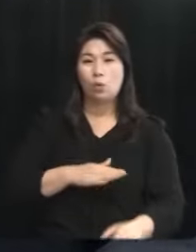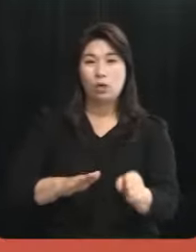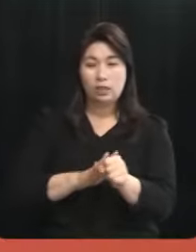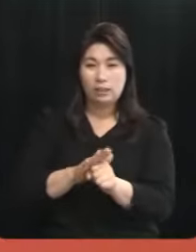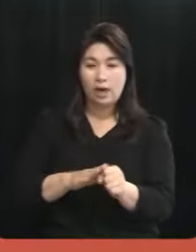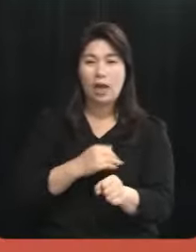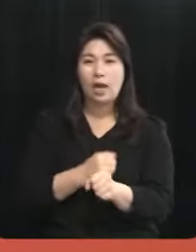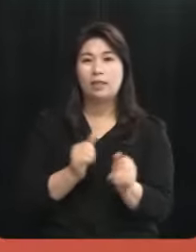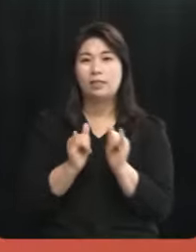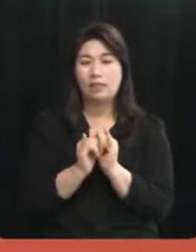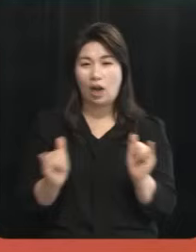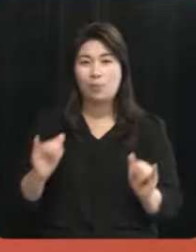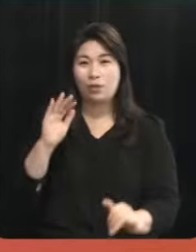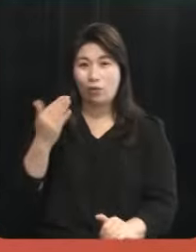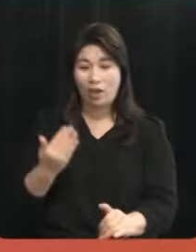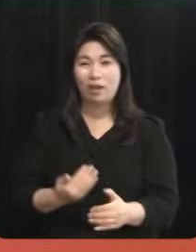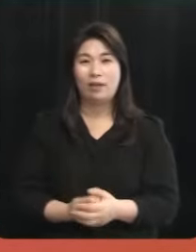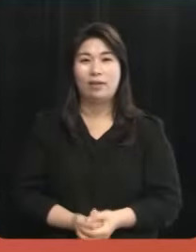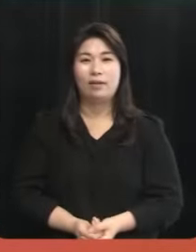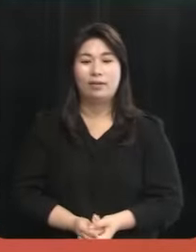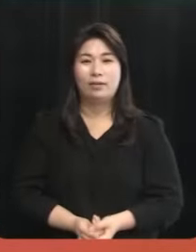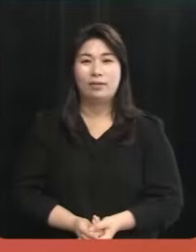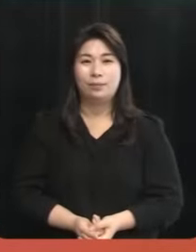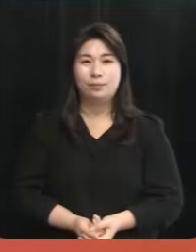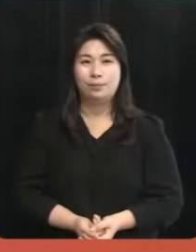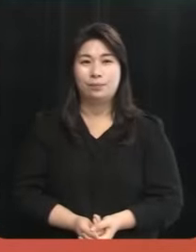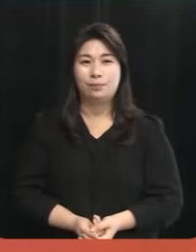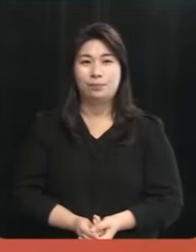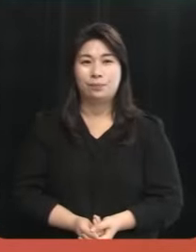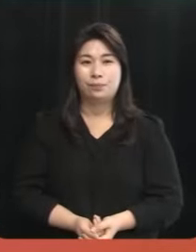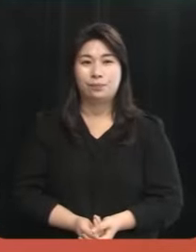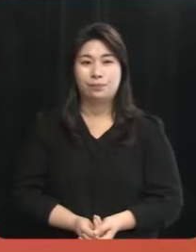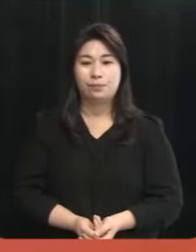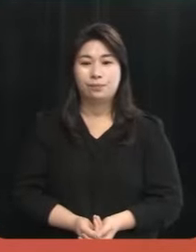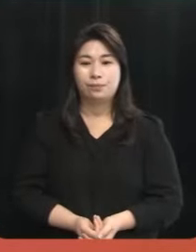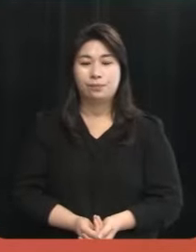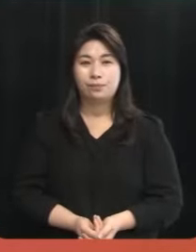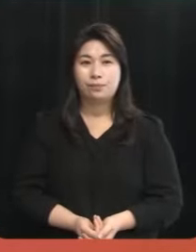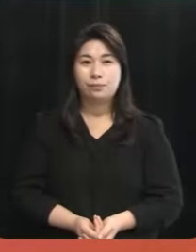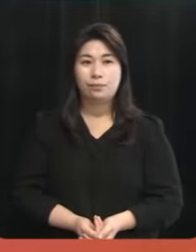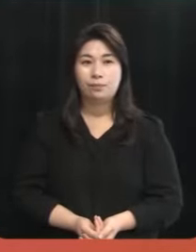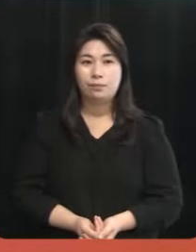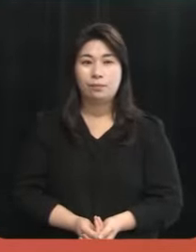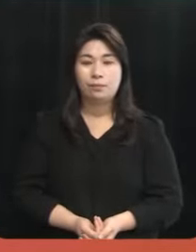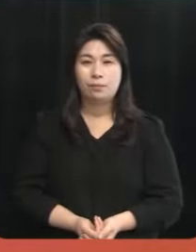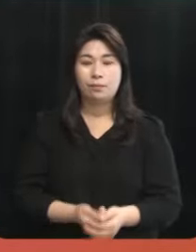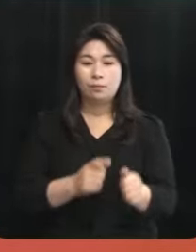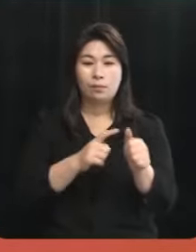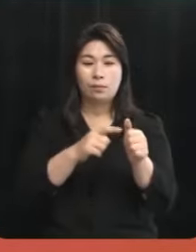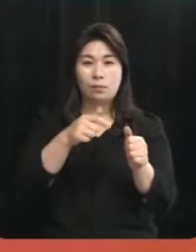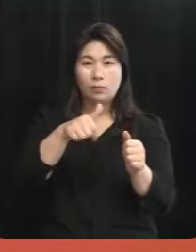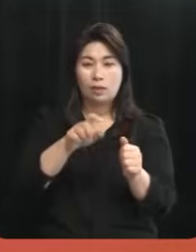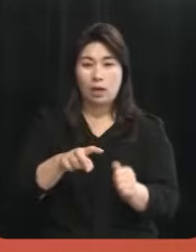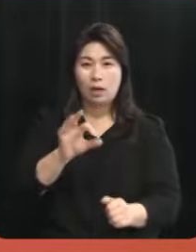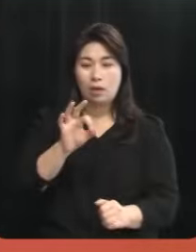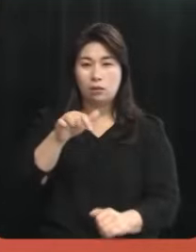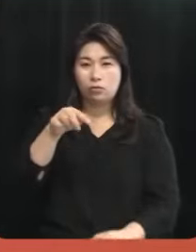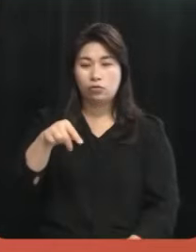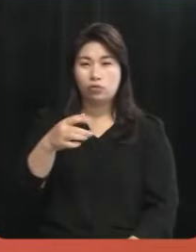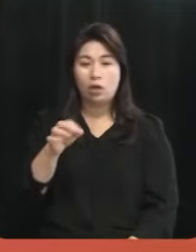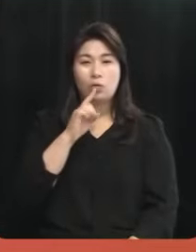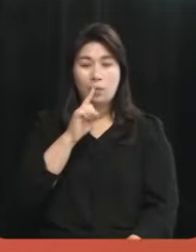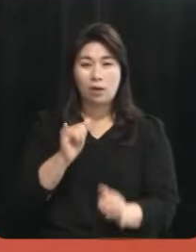국회의원이 되어야 된다고 잘 아는 사람이 국회의원이 되어야 된다고 생각합니다 강순호 후보님 이 얘기에 대해서 어떻게 생각하십니까